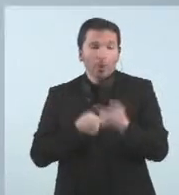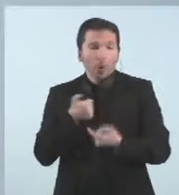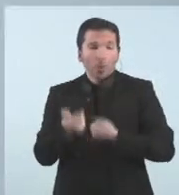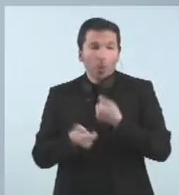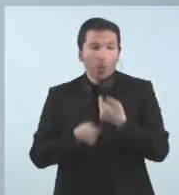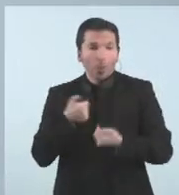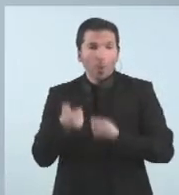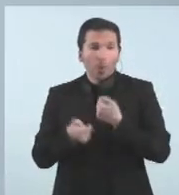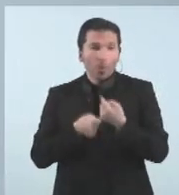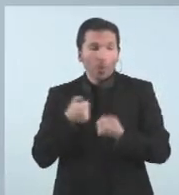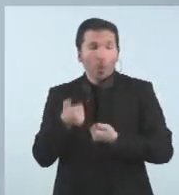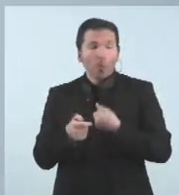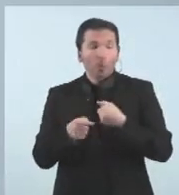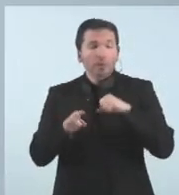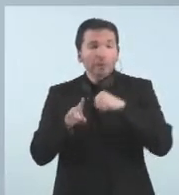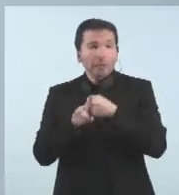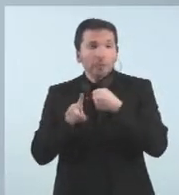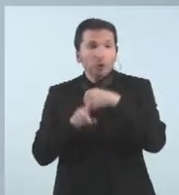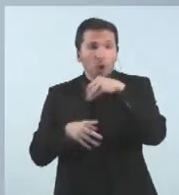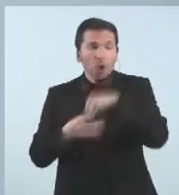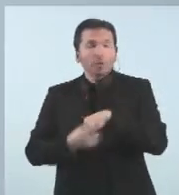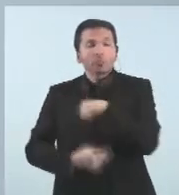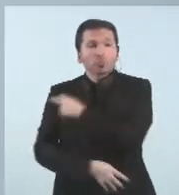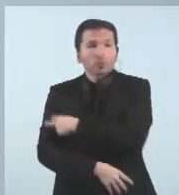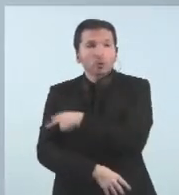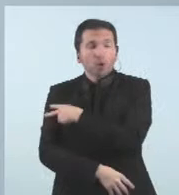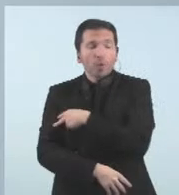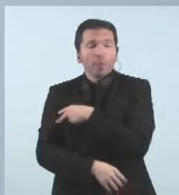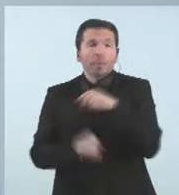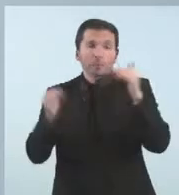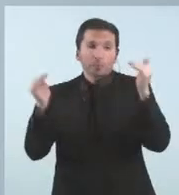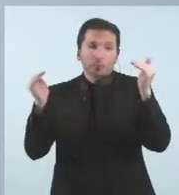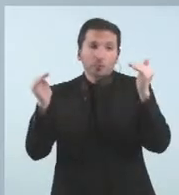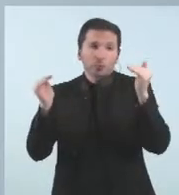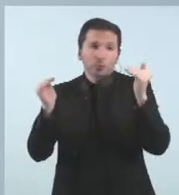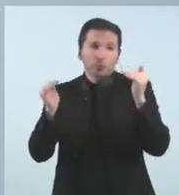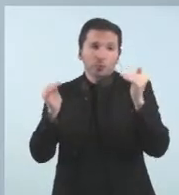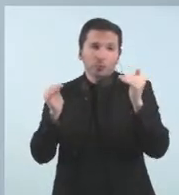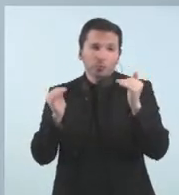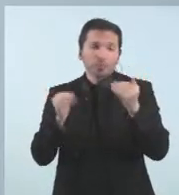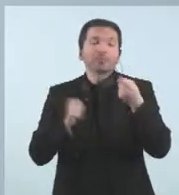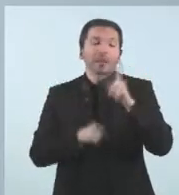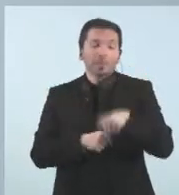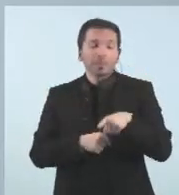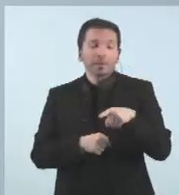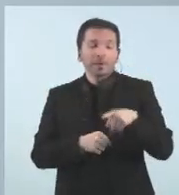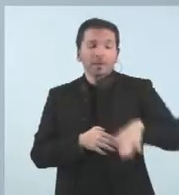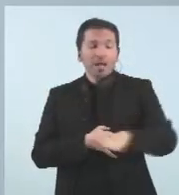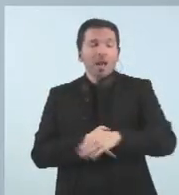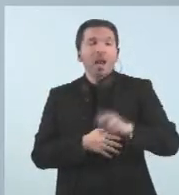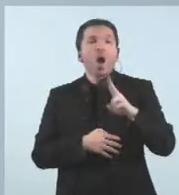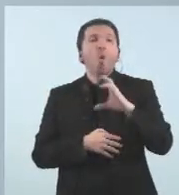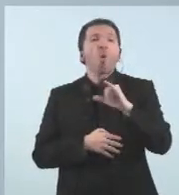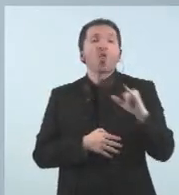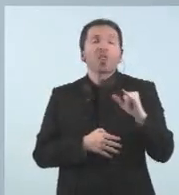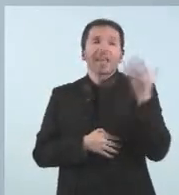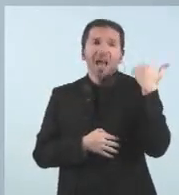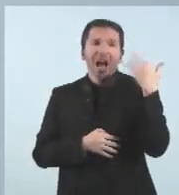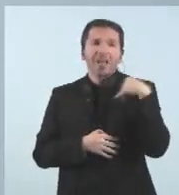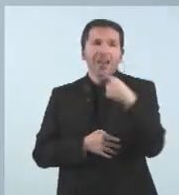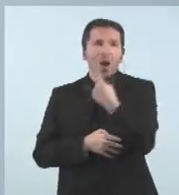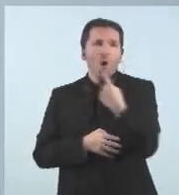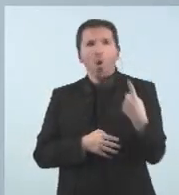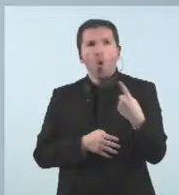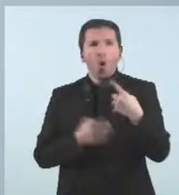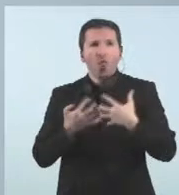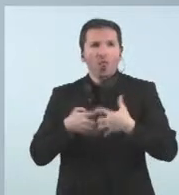de la pressió sobre el sistema sanitari hospitalari i també sobre l'UCI, que hem passat de 11 malalts ventilats